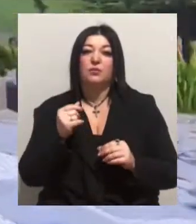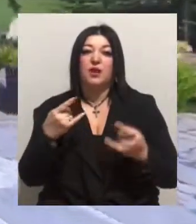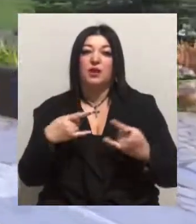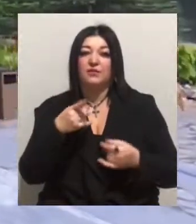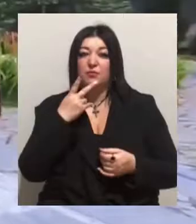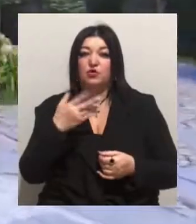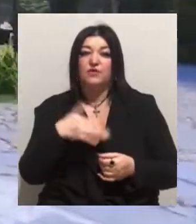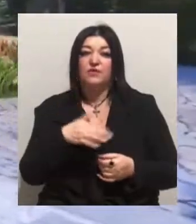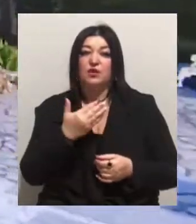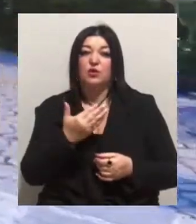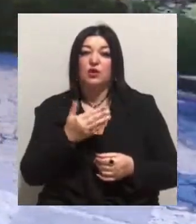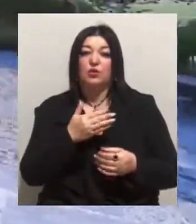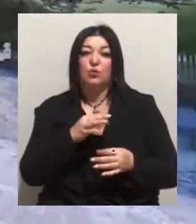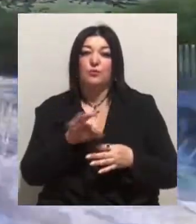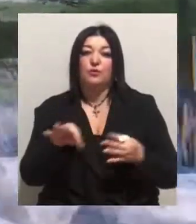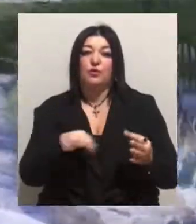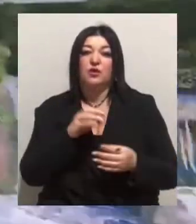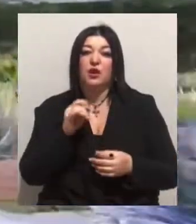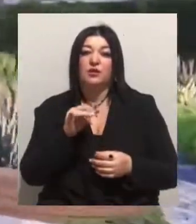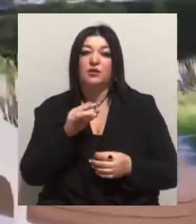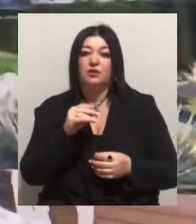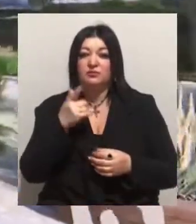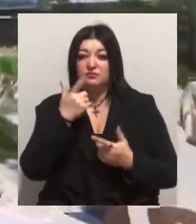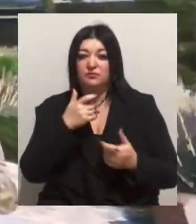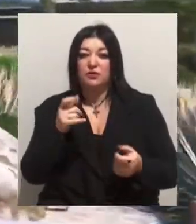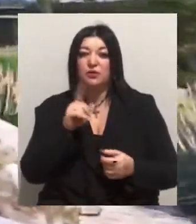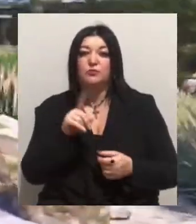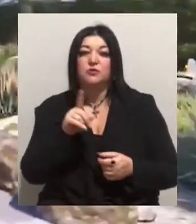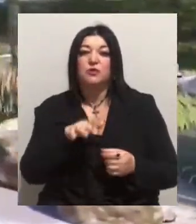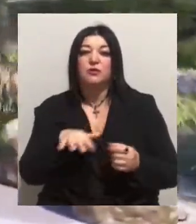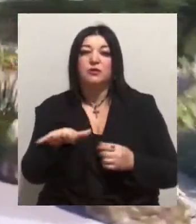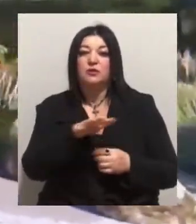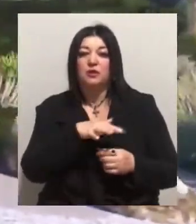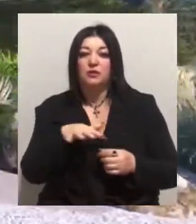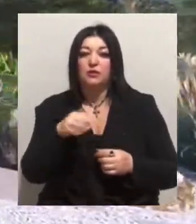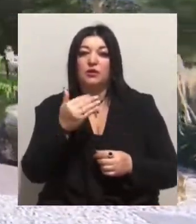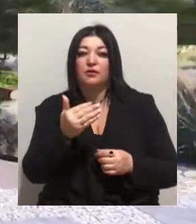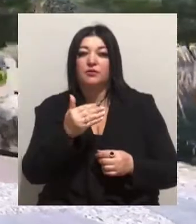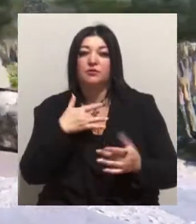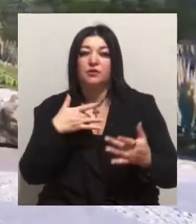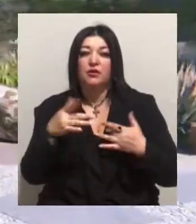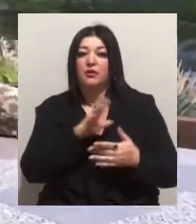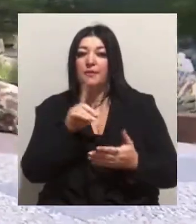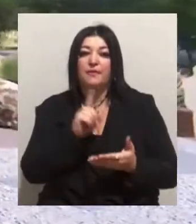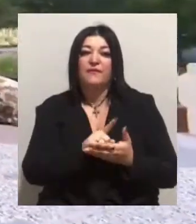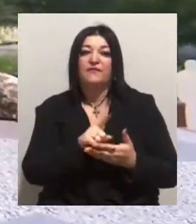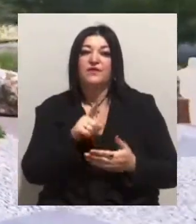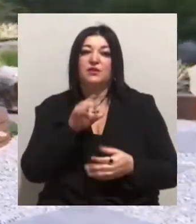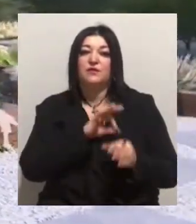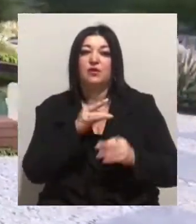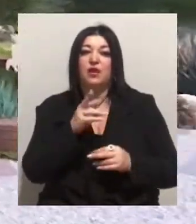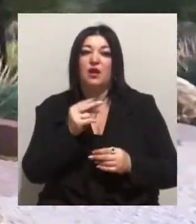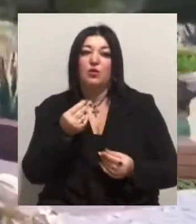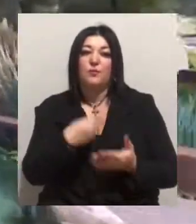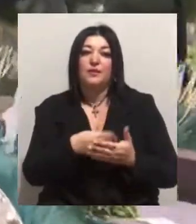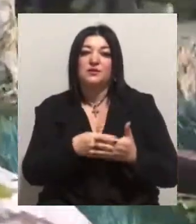їхнього проєкту. Архітектори неголошують на тому, що територія літнього театру не повинна використовуватися для комерційної діяльності,